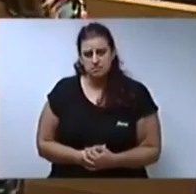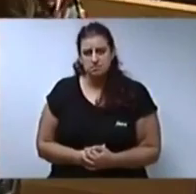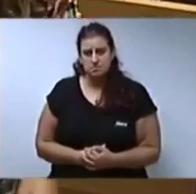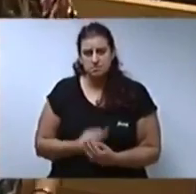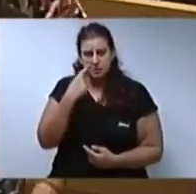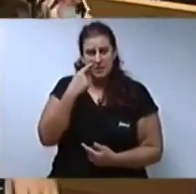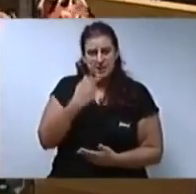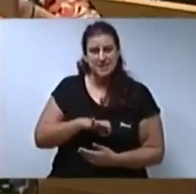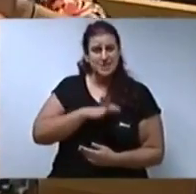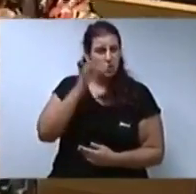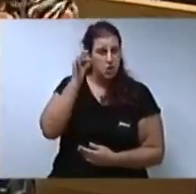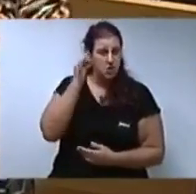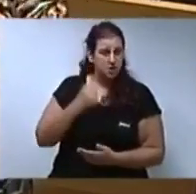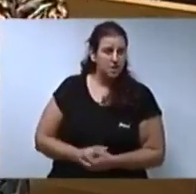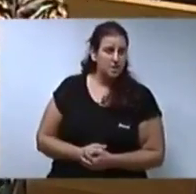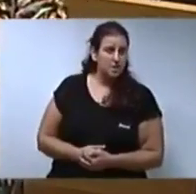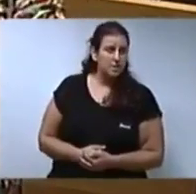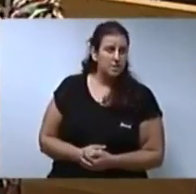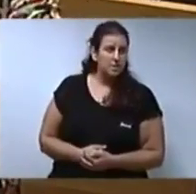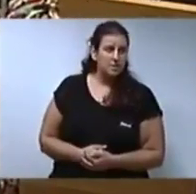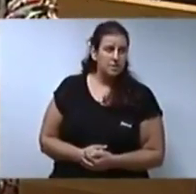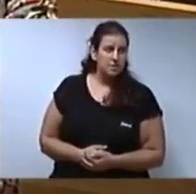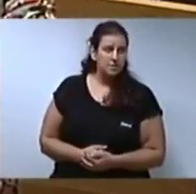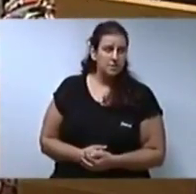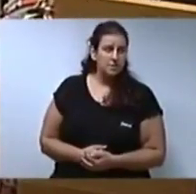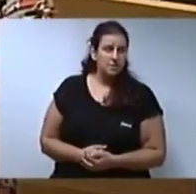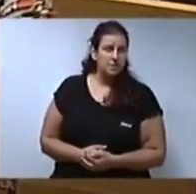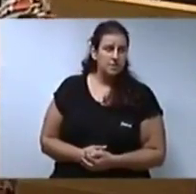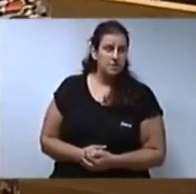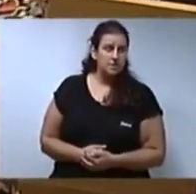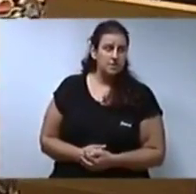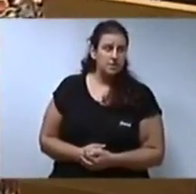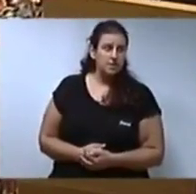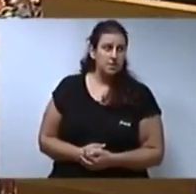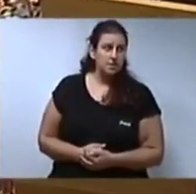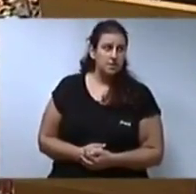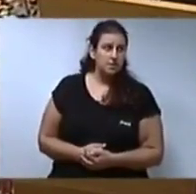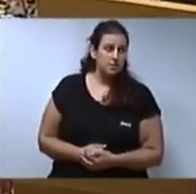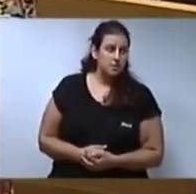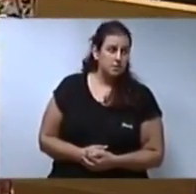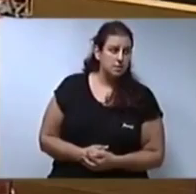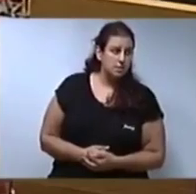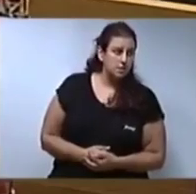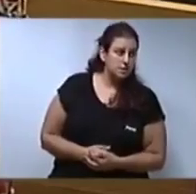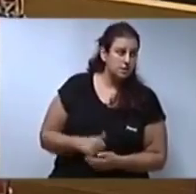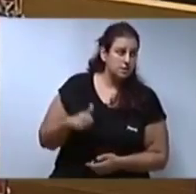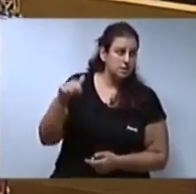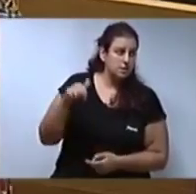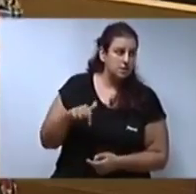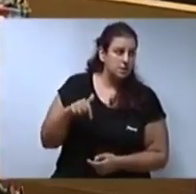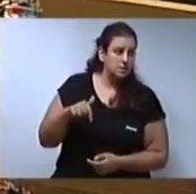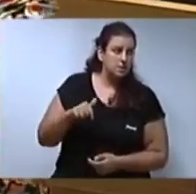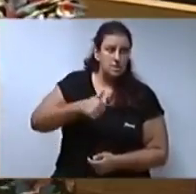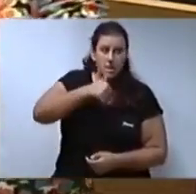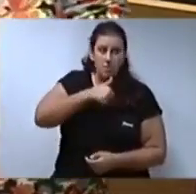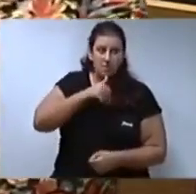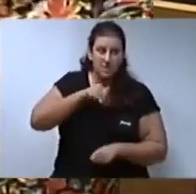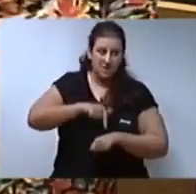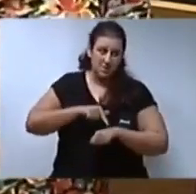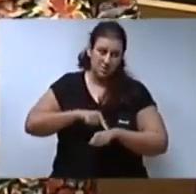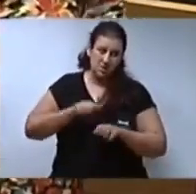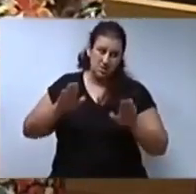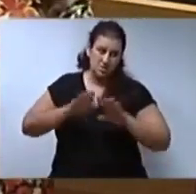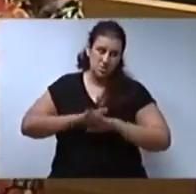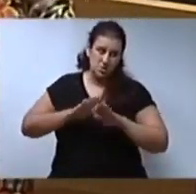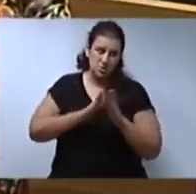Mireu, senyora, de tot el que ens ha dit avui, la retaïda, que hem hagut de suportar a aquestes hores de la nit dels meus